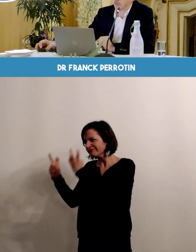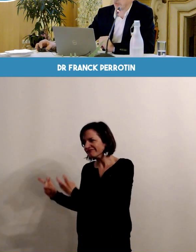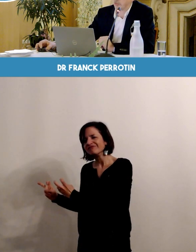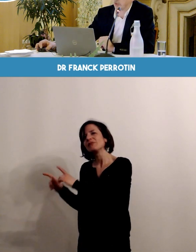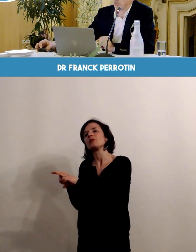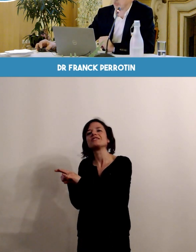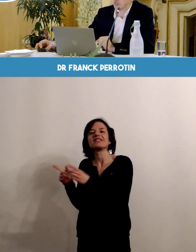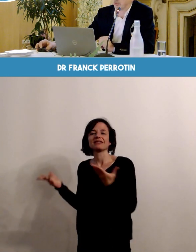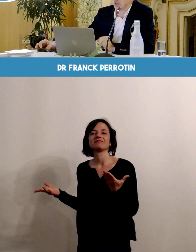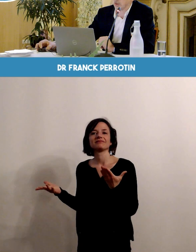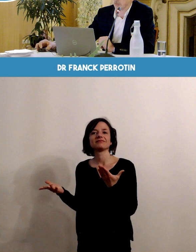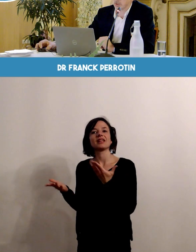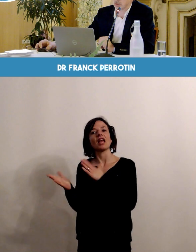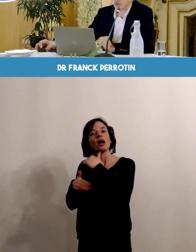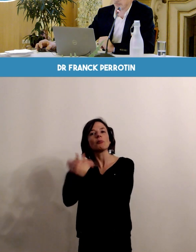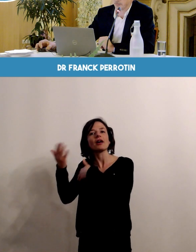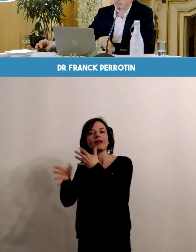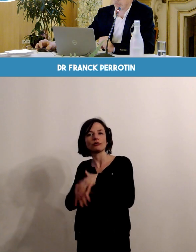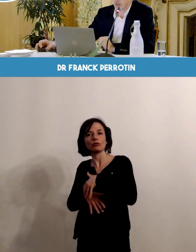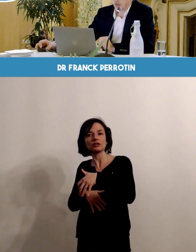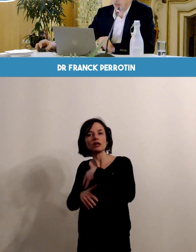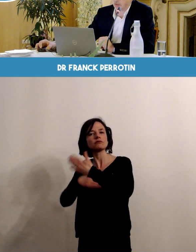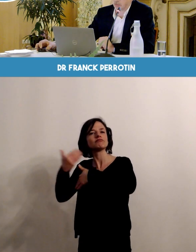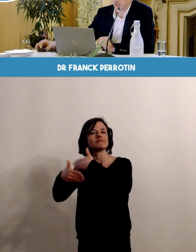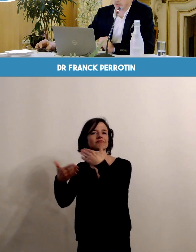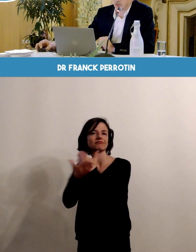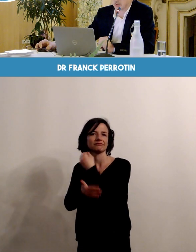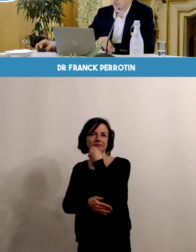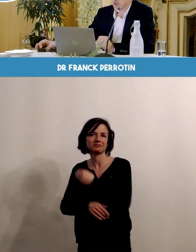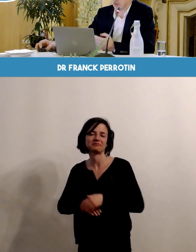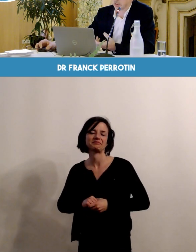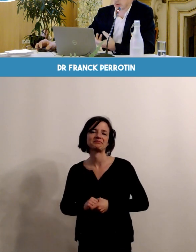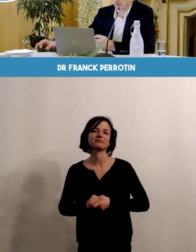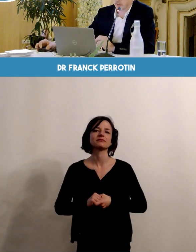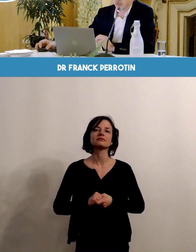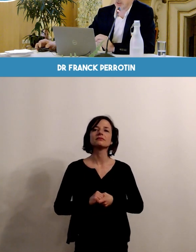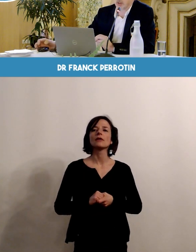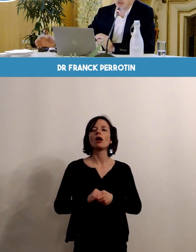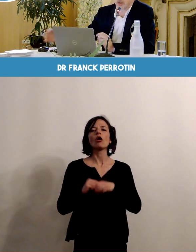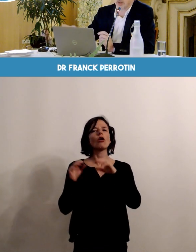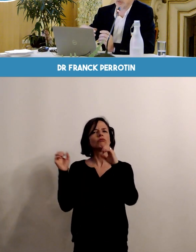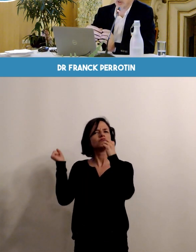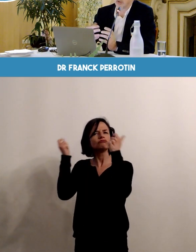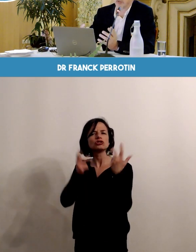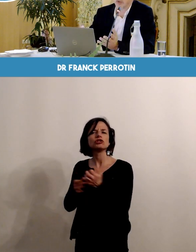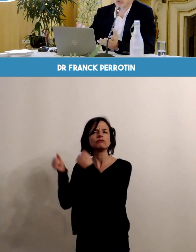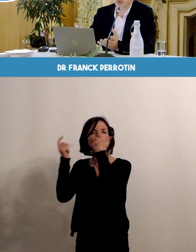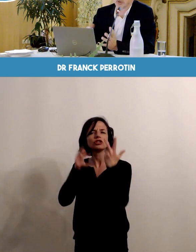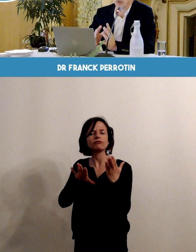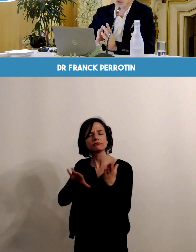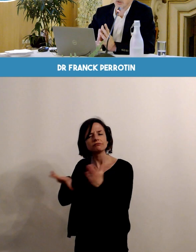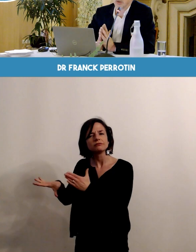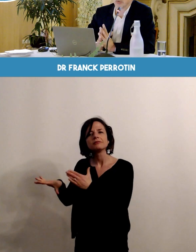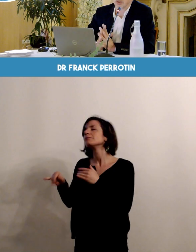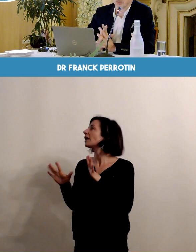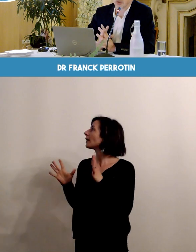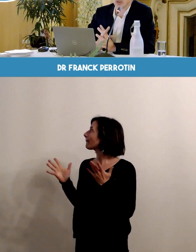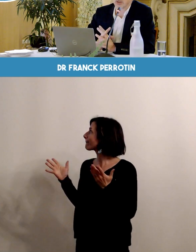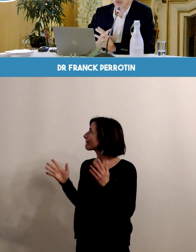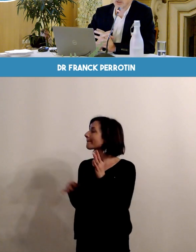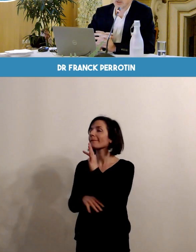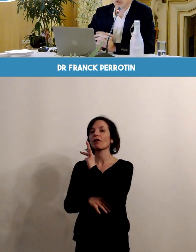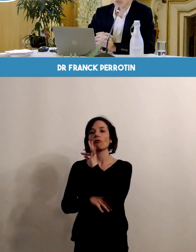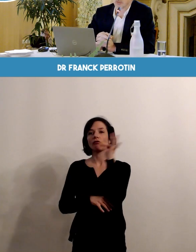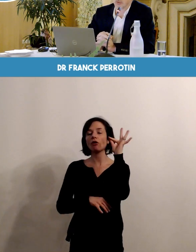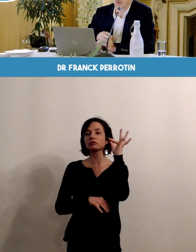élément qui va être favorable au suivi de la grossesse. Alors, je vais passer sur certains chiffres mais il est vrai qu'en France